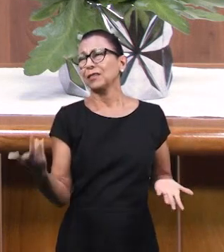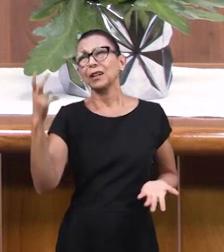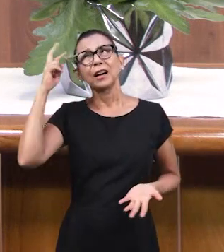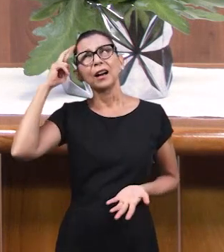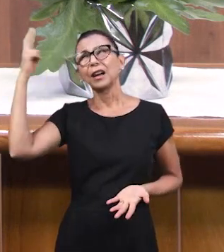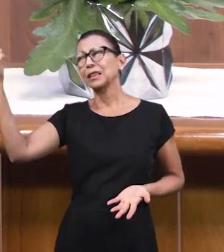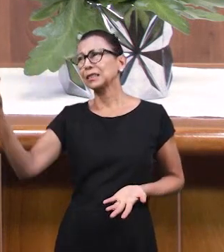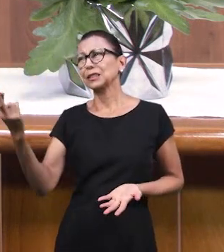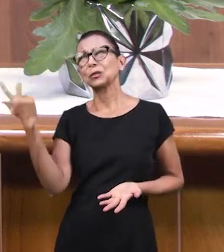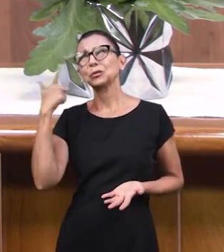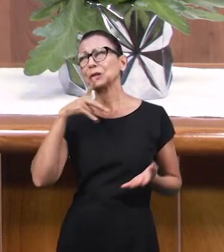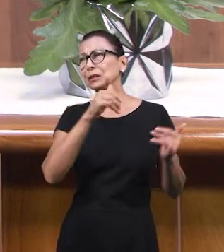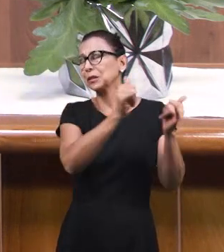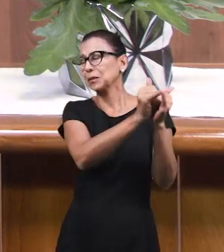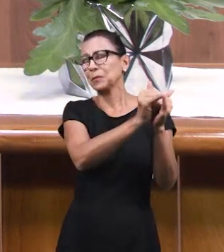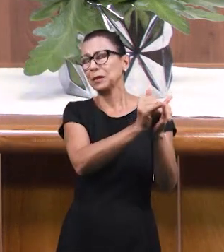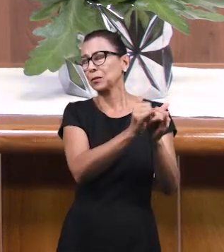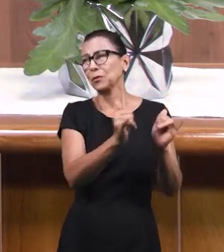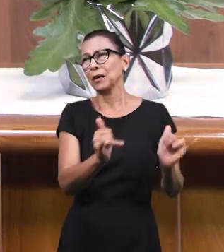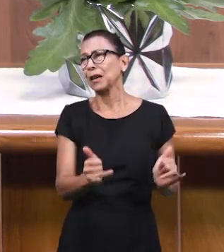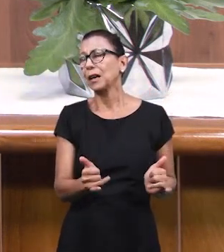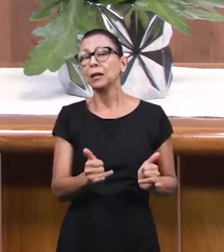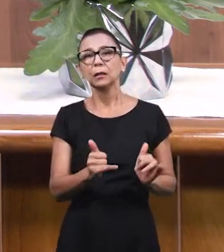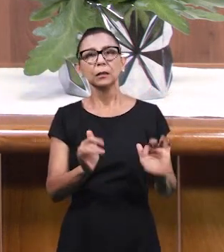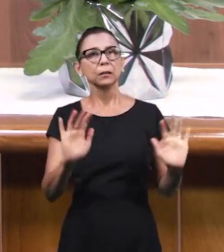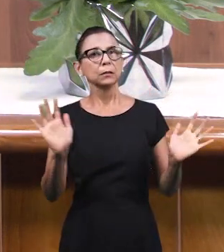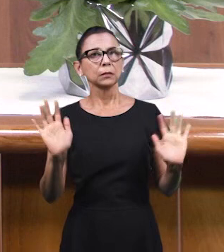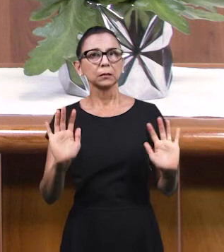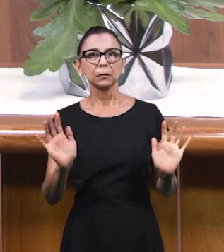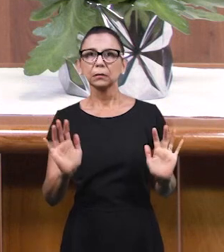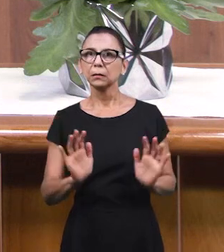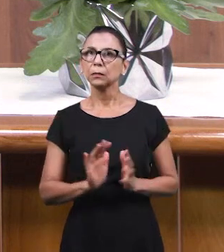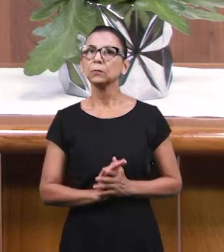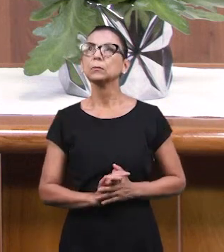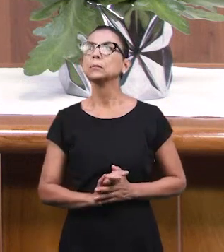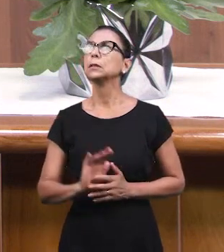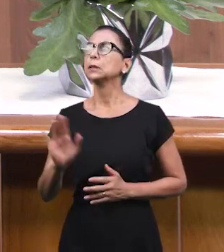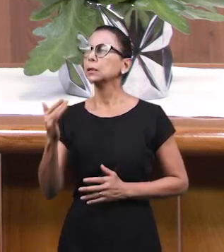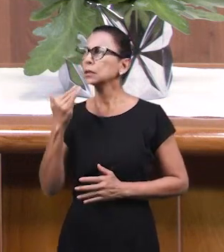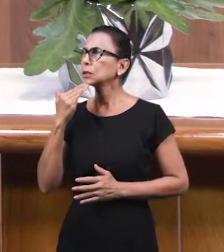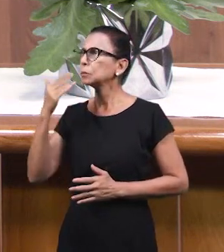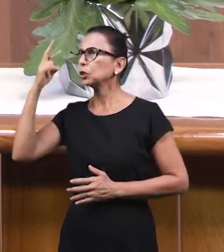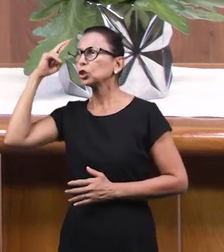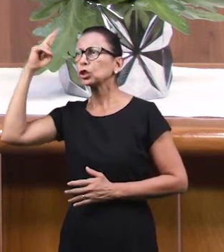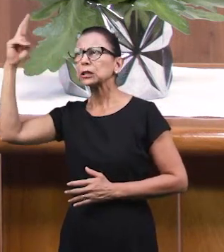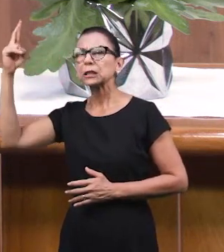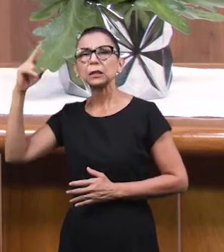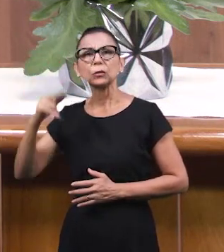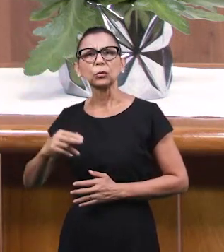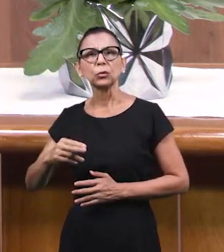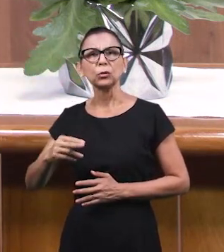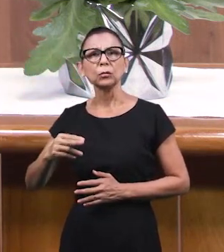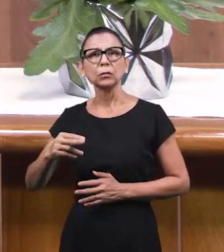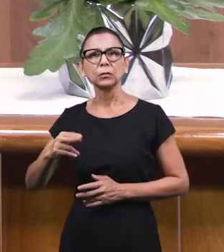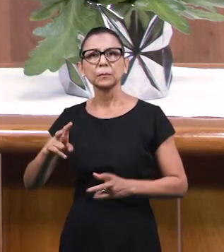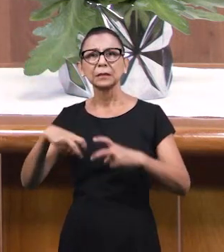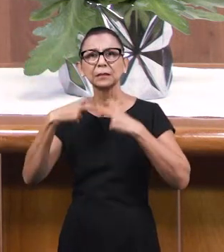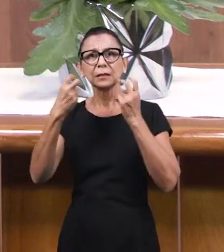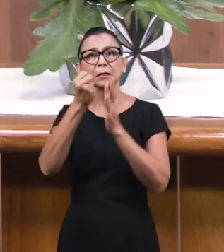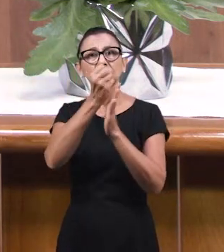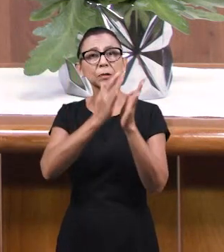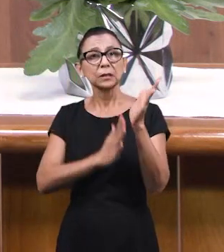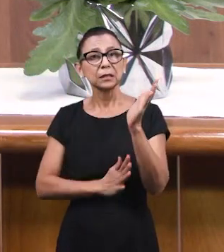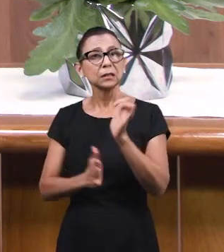И прощение – это решение. Потому что Иисус заплатил цену за наши грехи, взывая силе крови, возьми